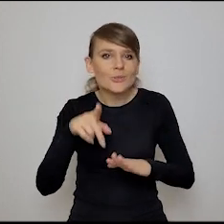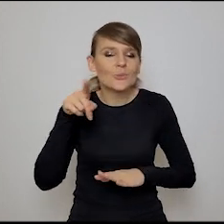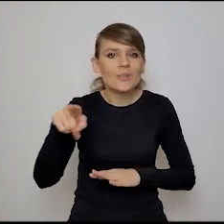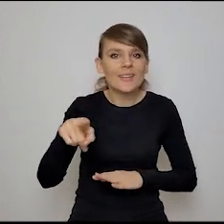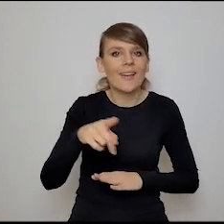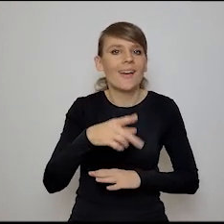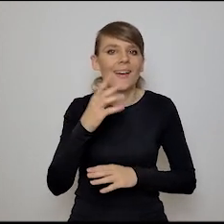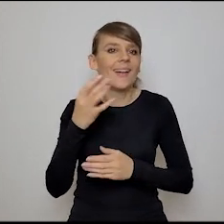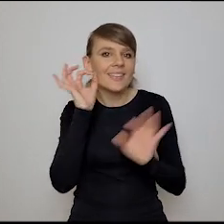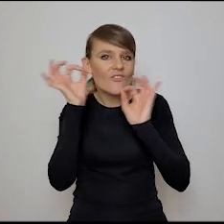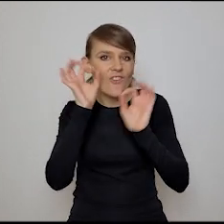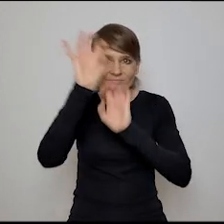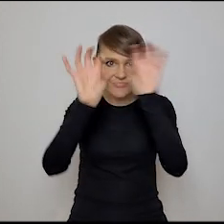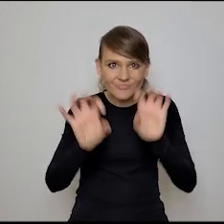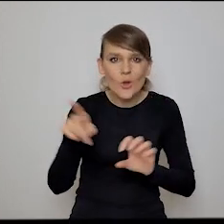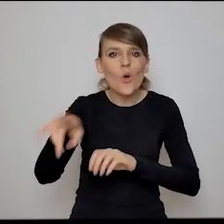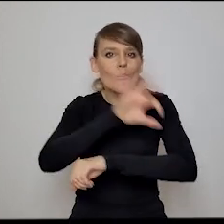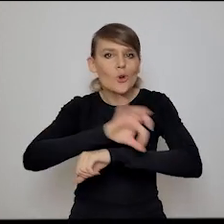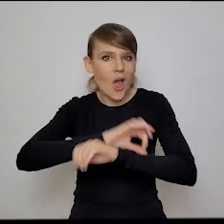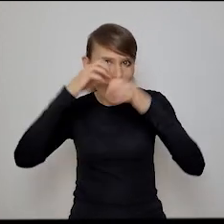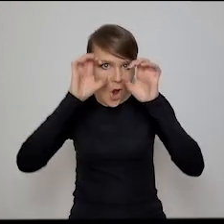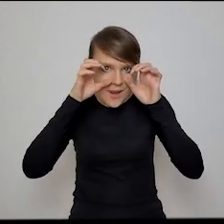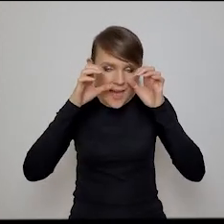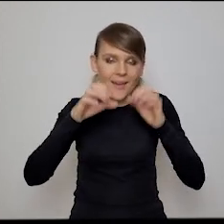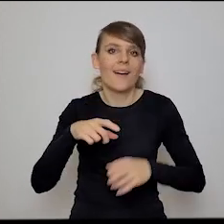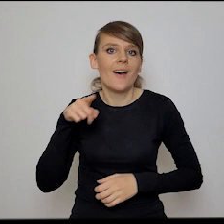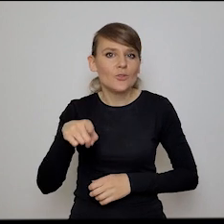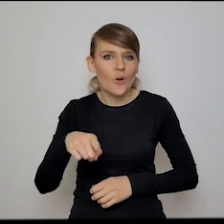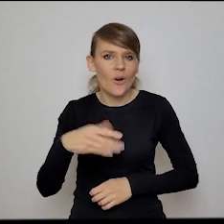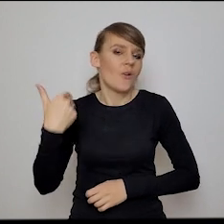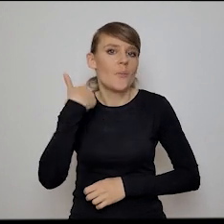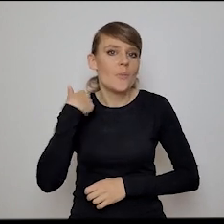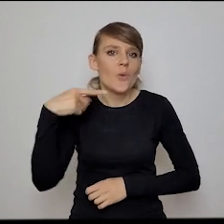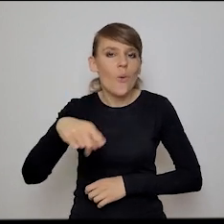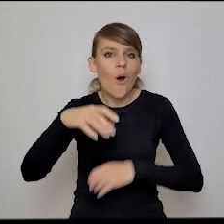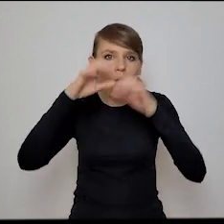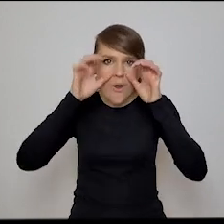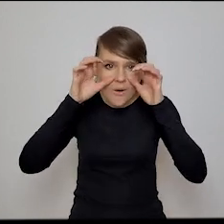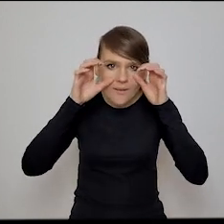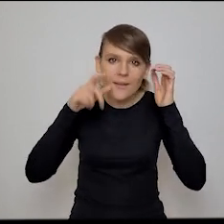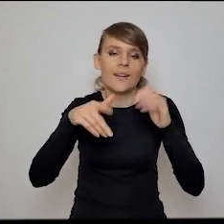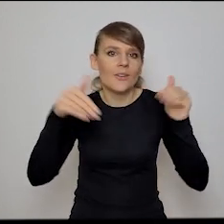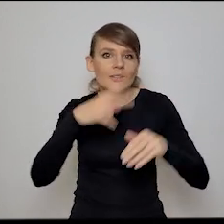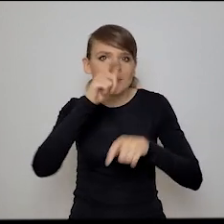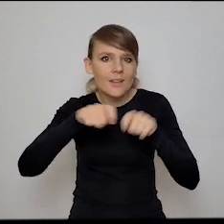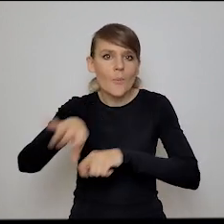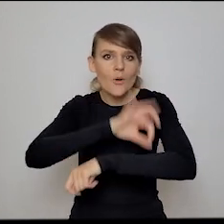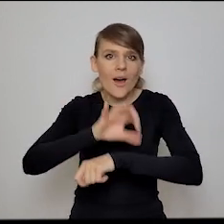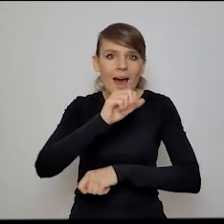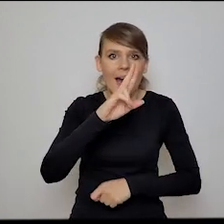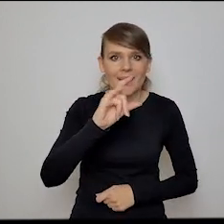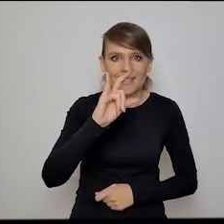dobrą infografikę na temat projektu Google'a, który można sobie wygooglować, to jest projekt Aristotle.